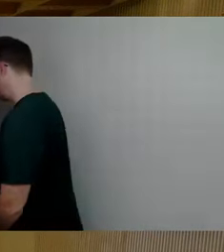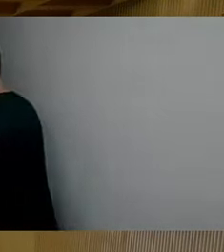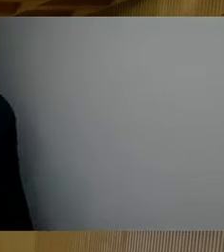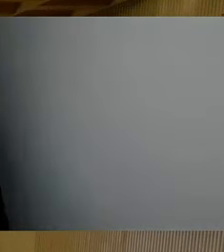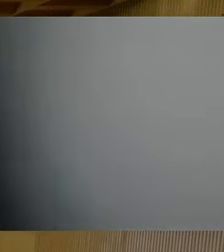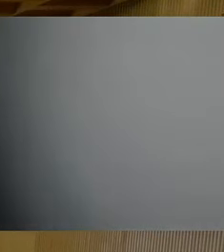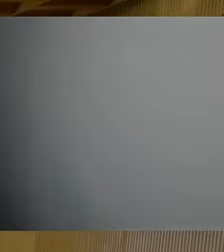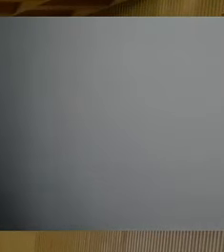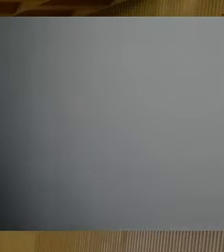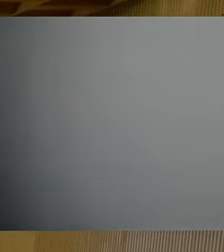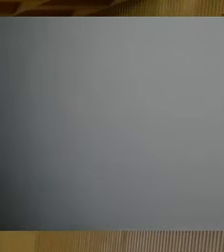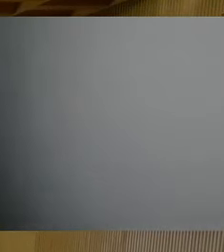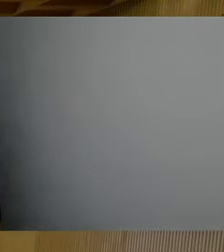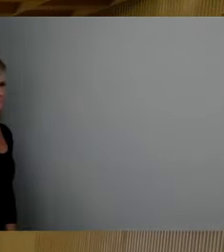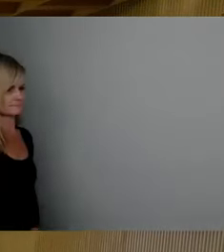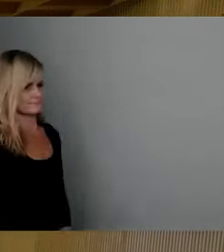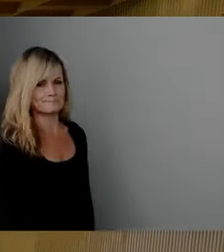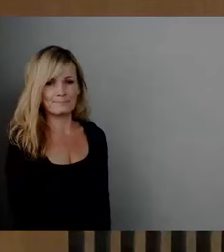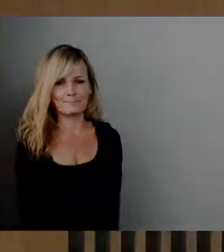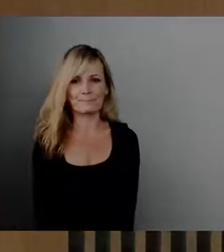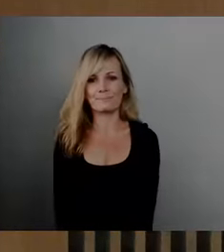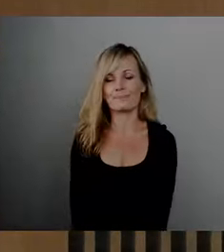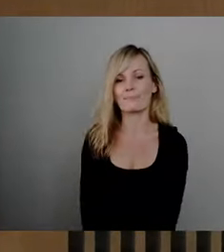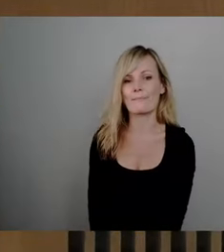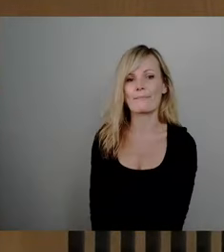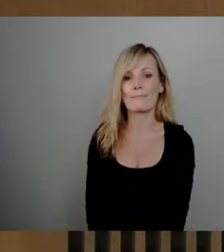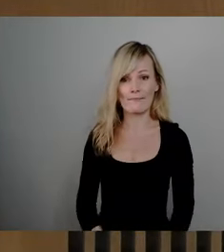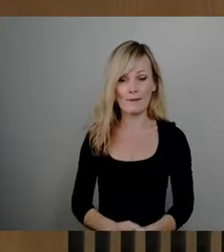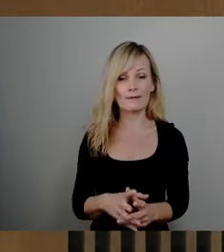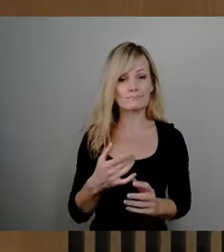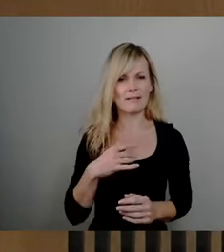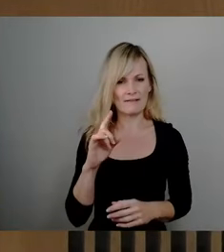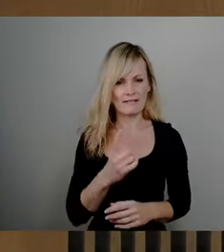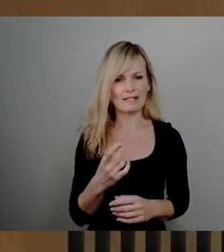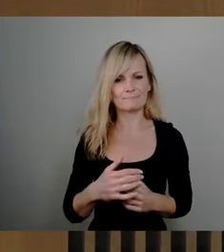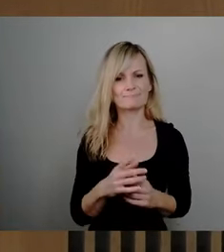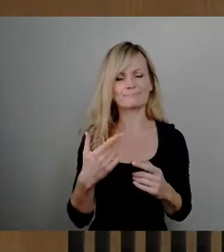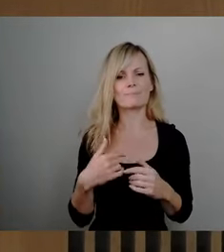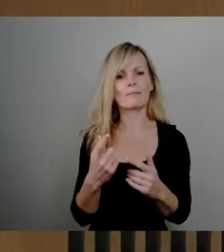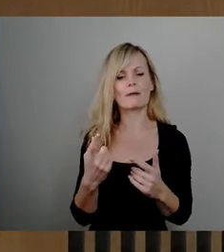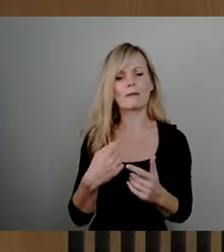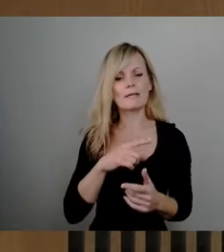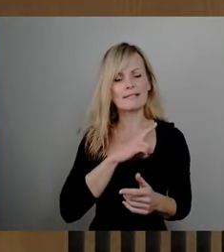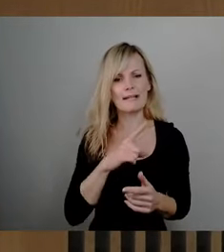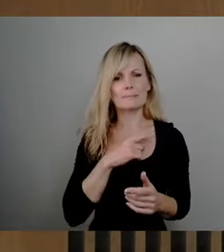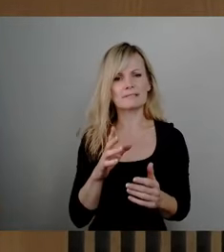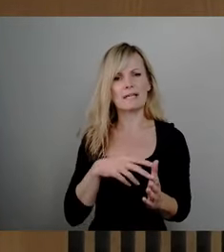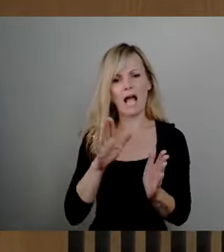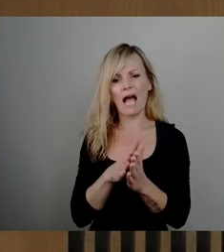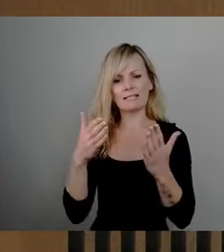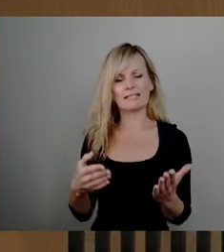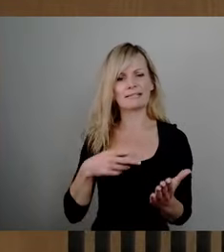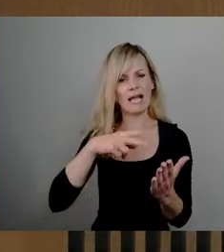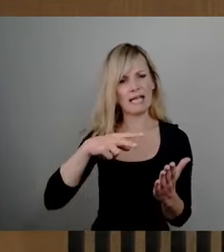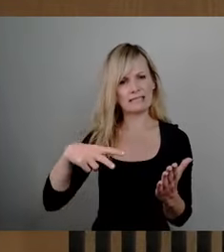Also auch meine Fraktion hat Akteneinsicht genommen zum Thema Carola Brücke. Ein Detail ist dabei aufgefallen,